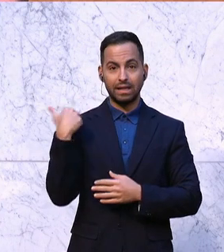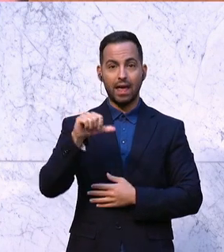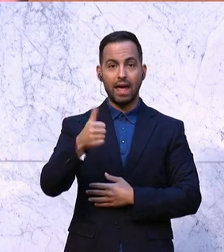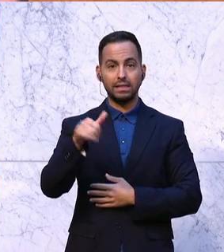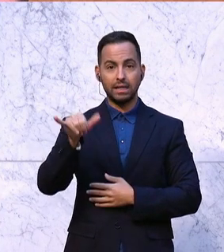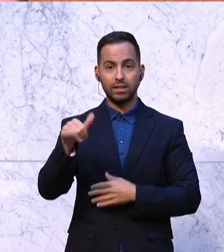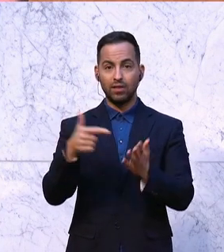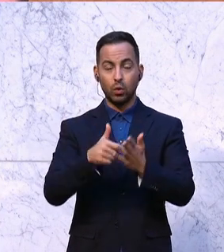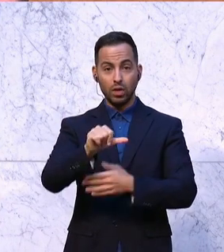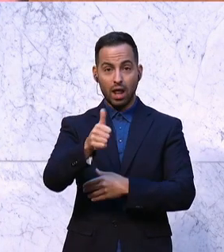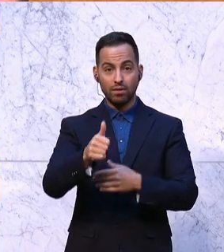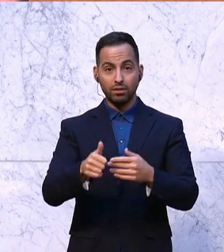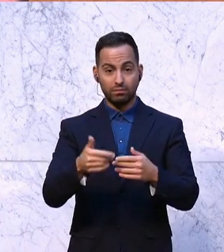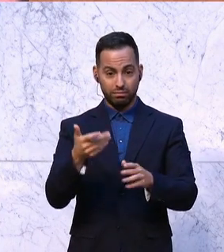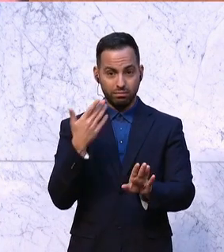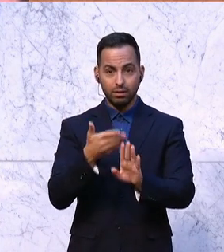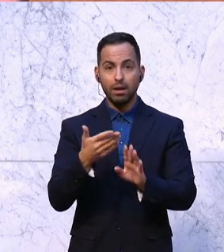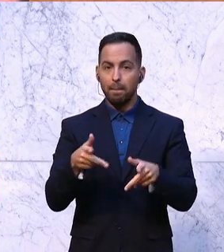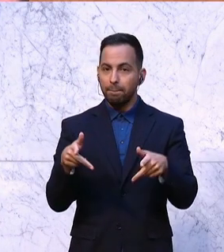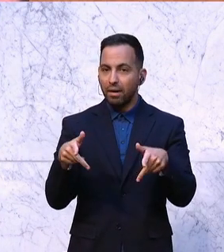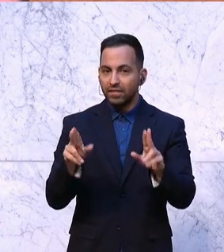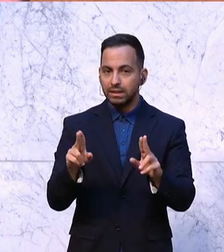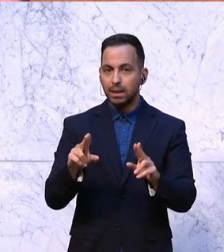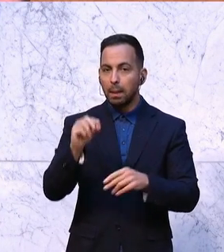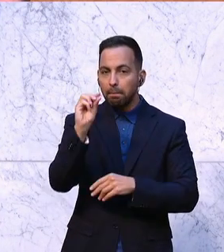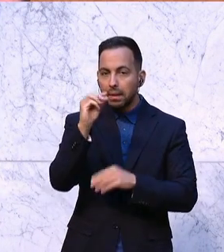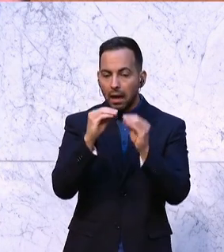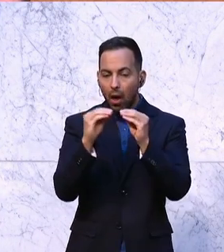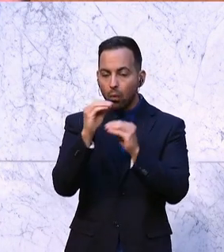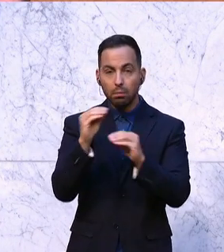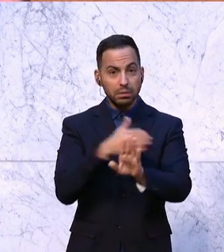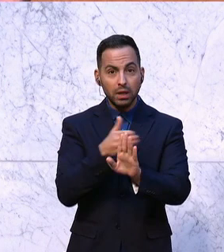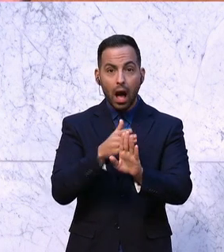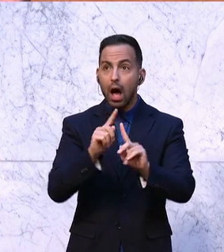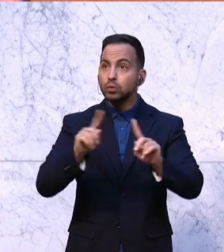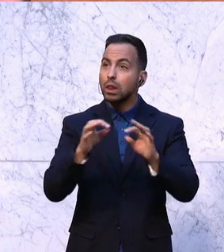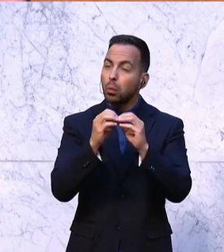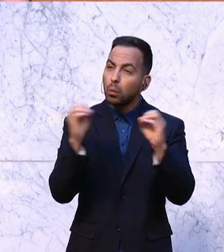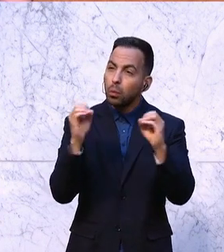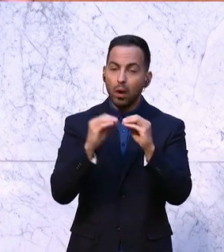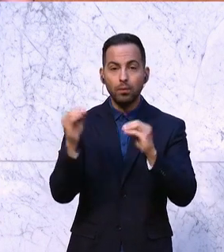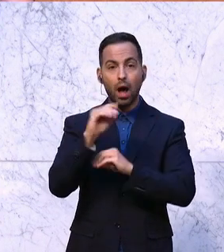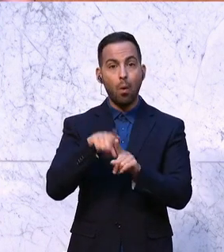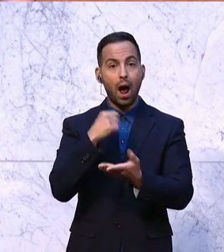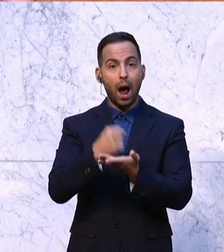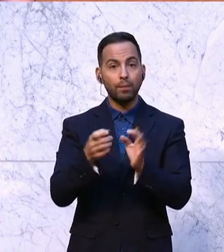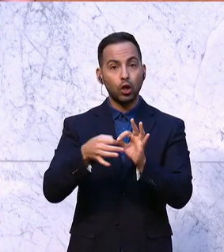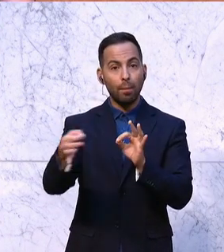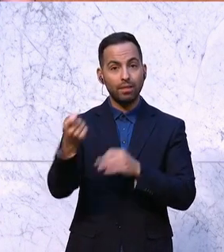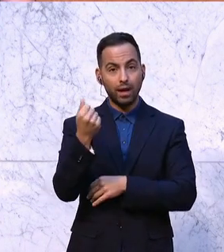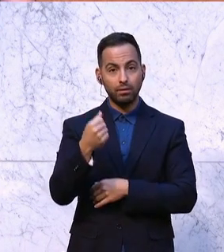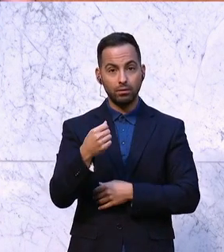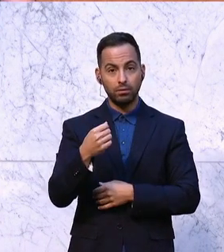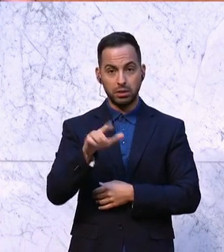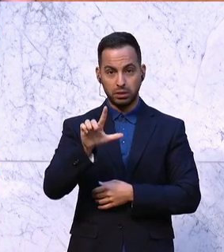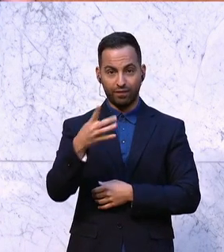.2011 abgesehen von der befristeten Minnierhöhung nie erhöht. Auch das amtliche Kilometergeld in Höhe von